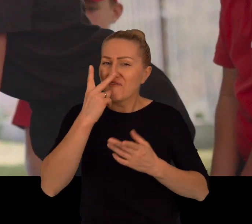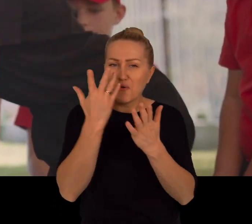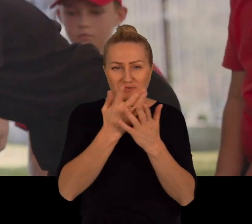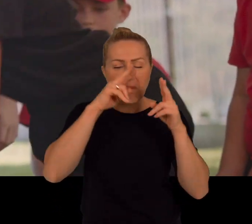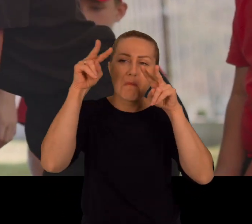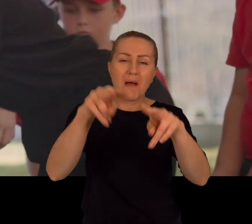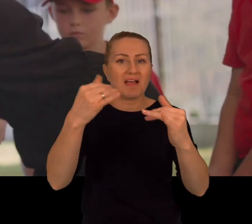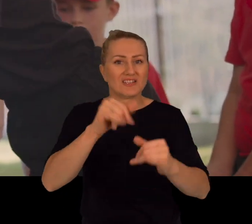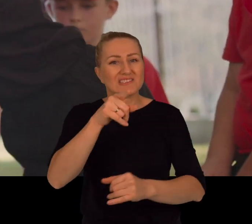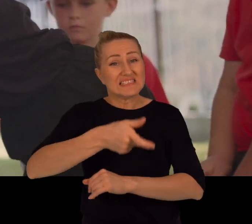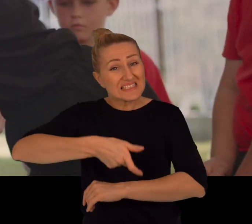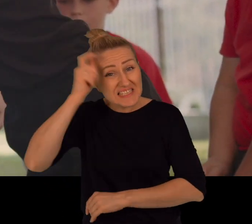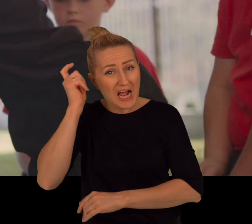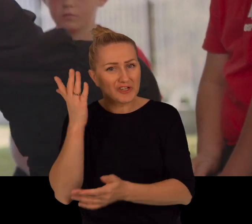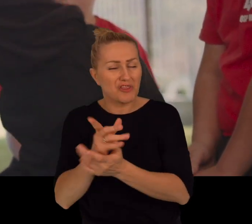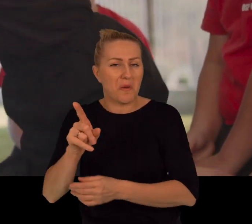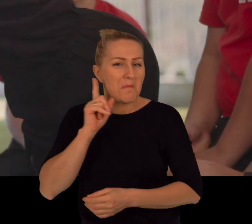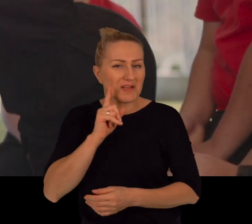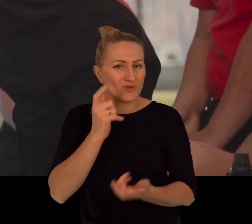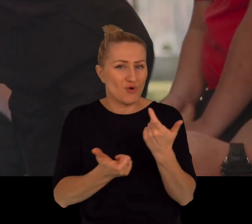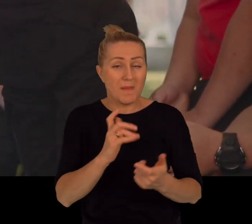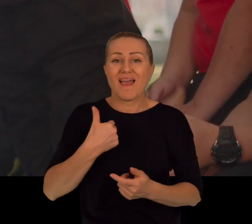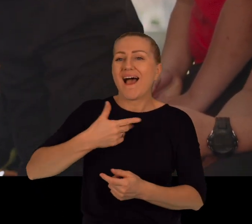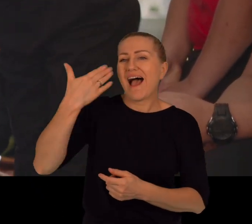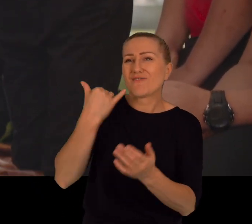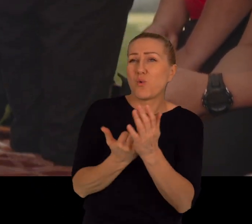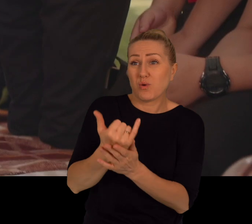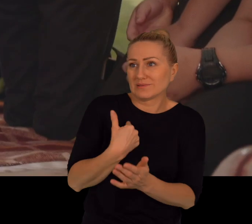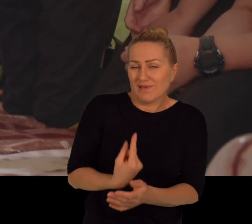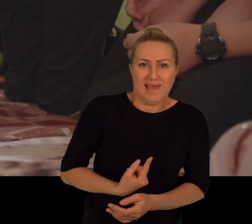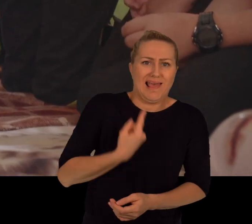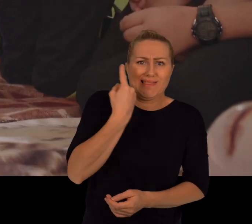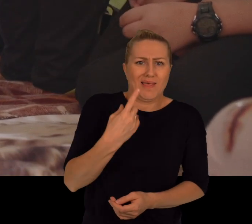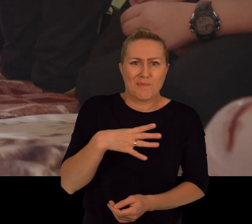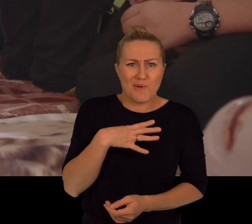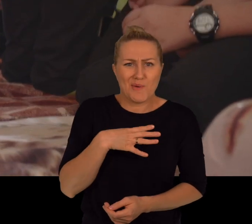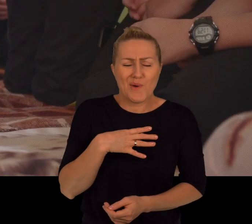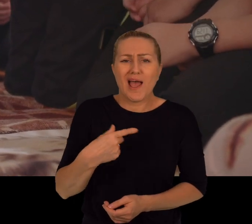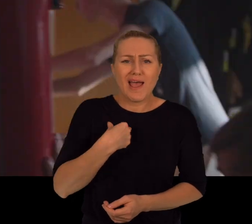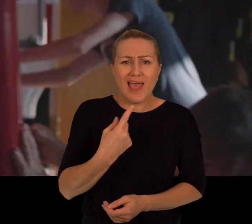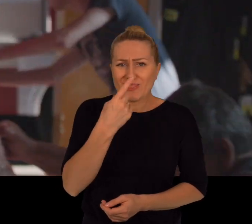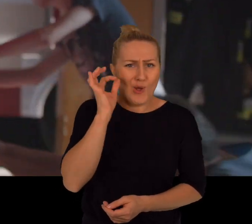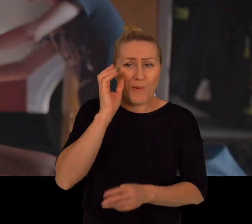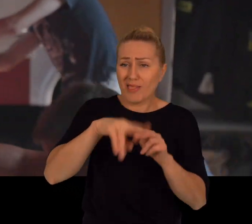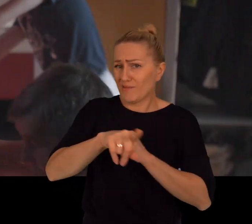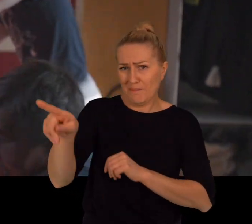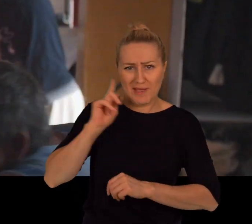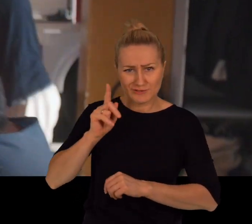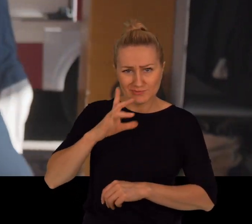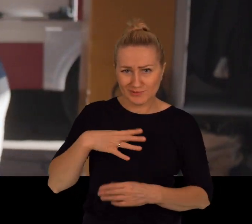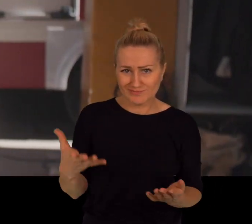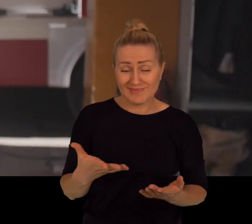zupełnie inne spojrzenie, nie, że strażak, tylko mężczyzna. Jak ja robiłam kurs, to ja byłam chyba jedyną osobą na kursie